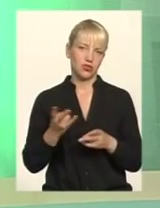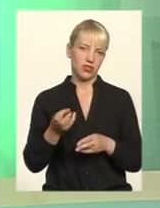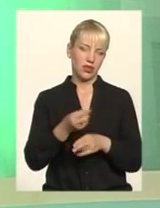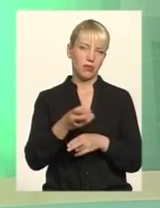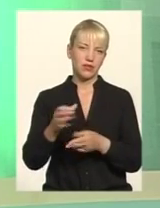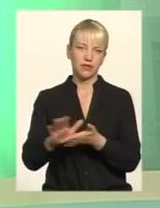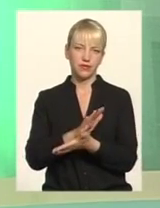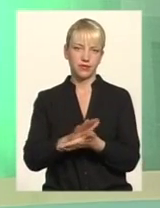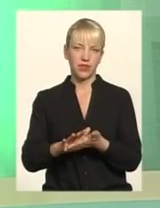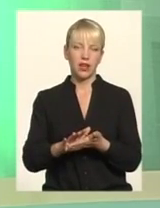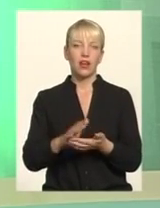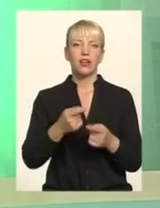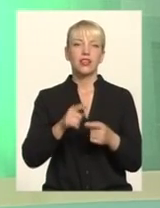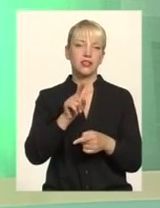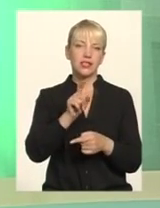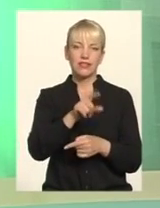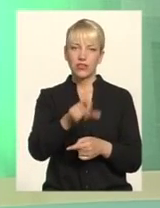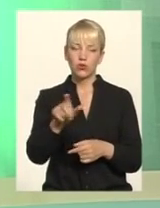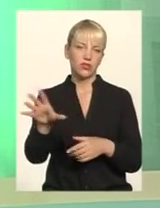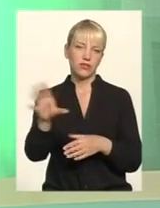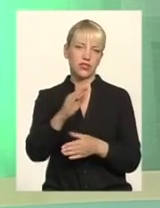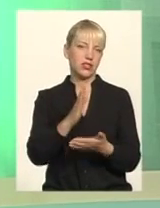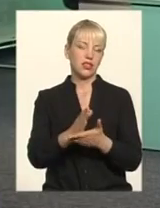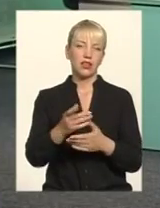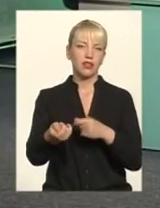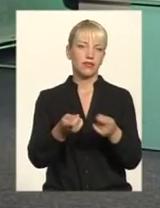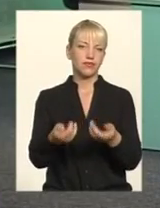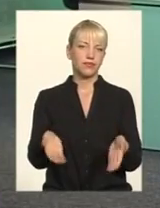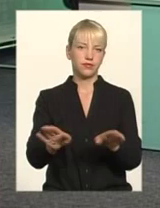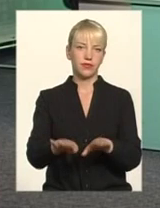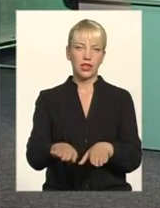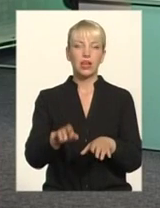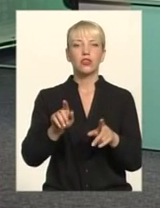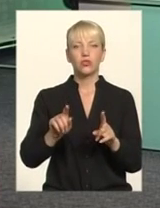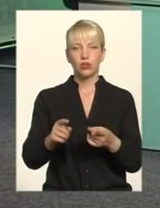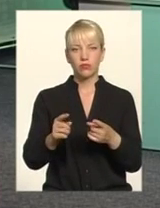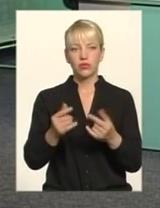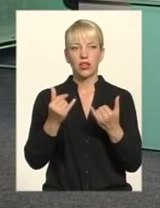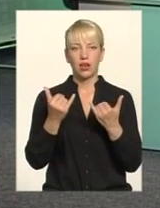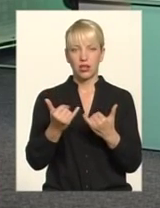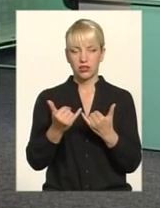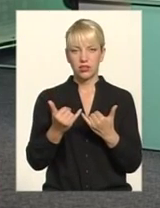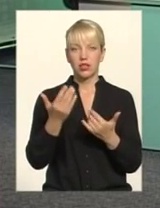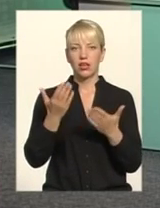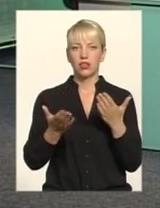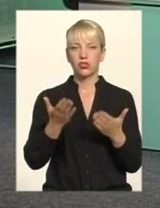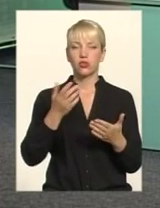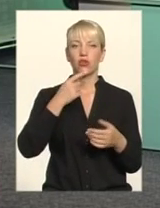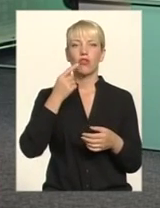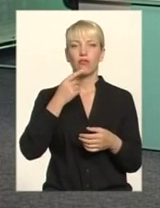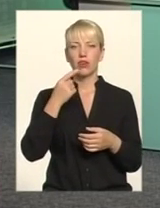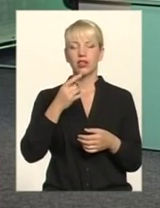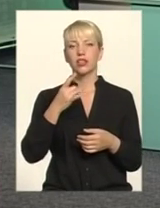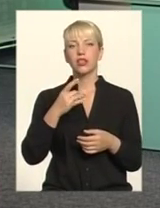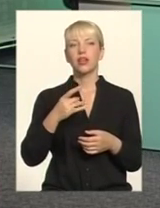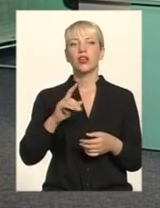під люстрацію, всі ті люди є при керівних посадах І наразі, якщо взяти те, що відбувається